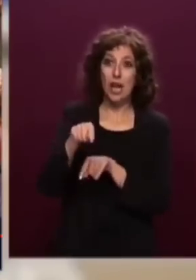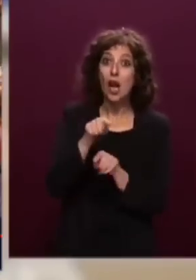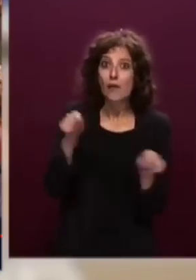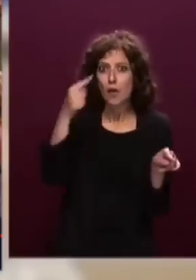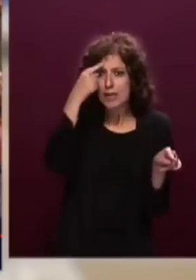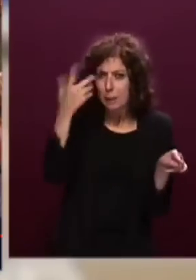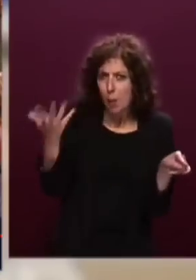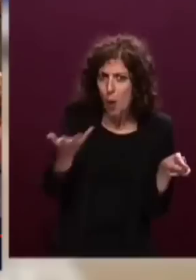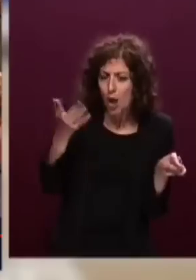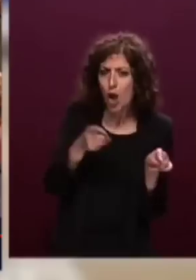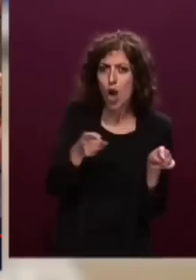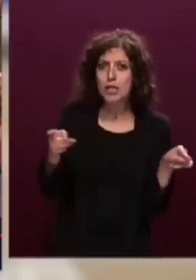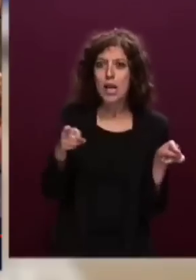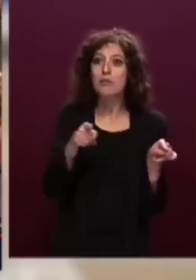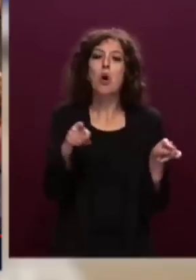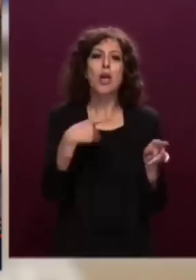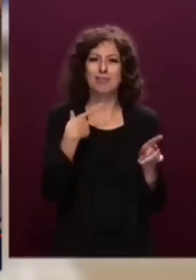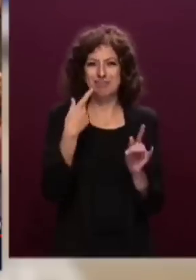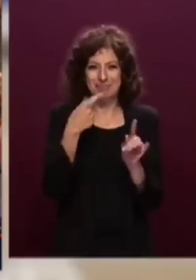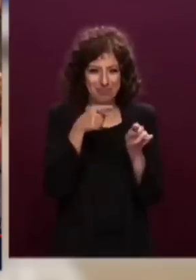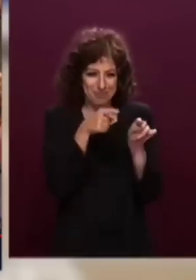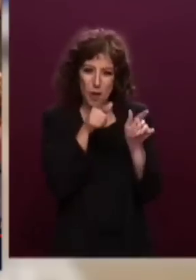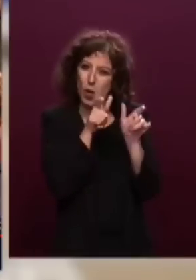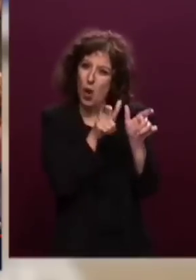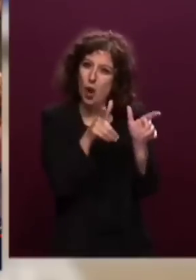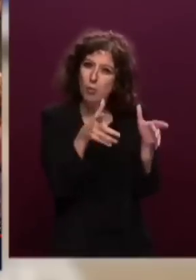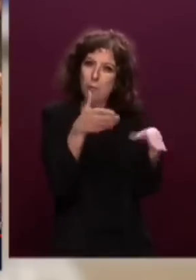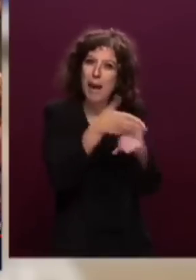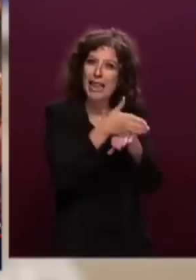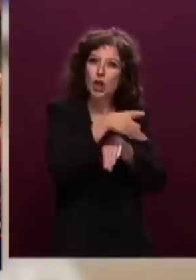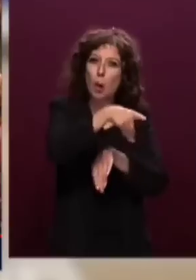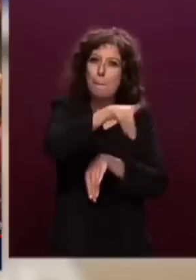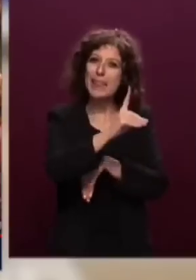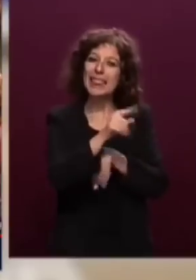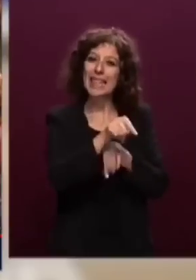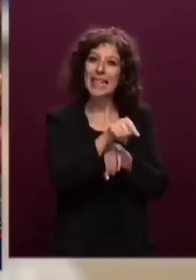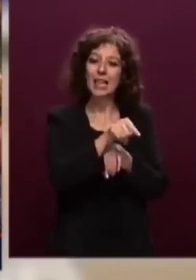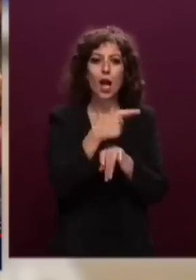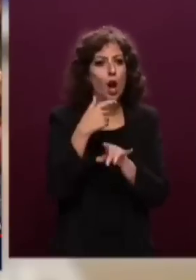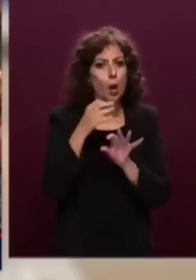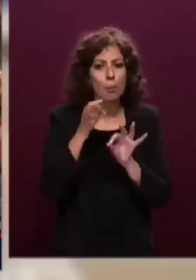qualcosa, voi del PD? Lo posto esatto della democrazia.